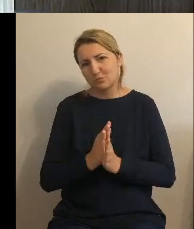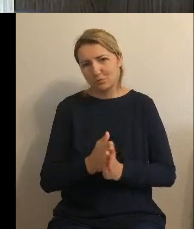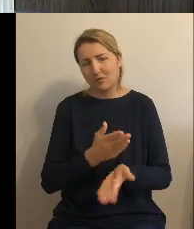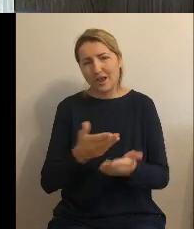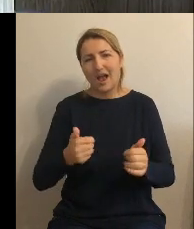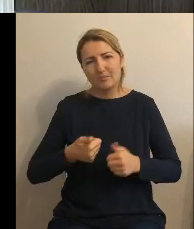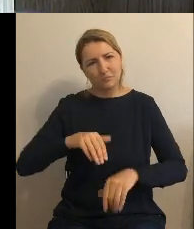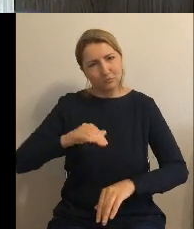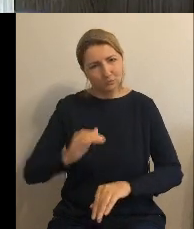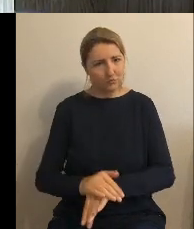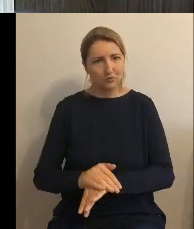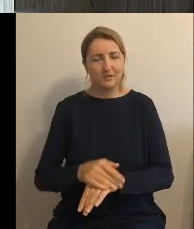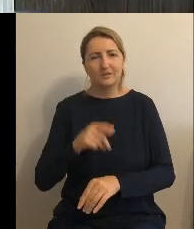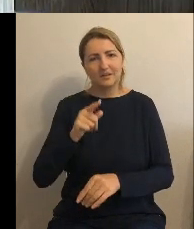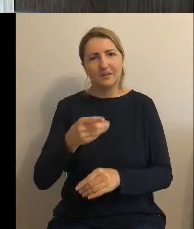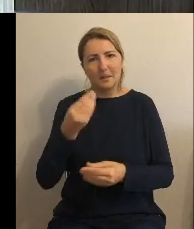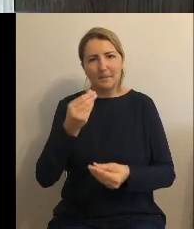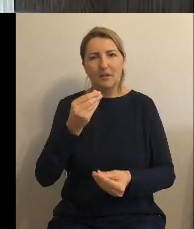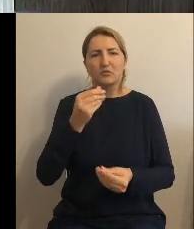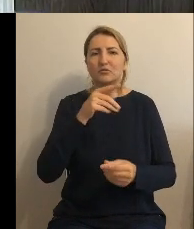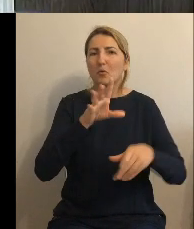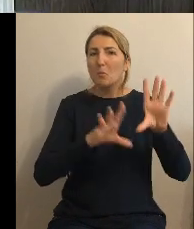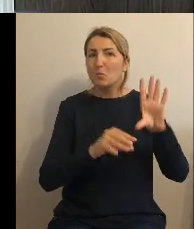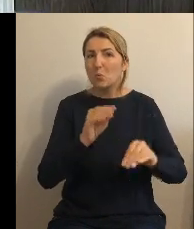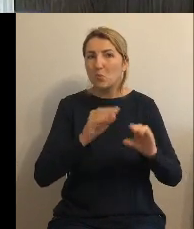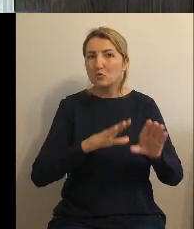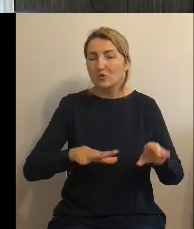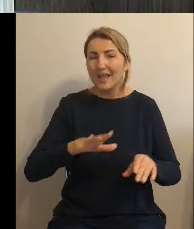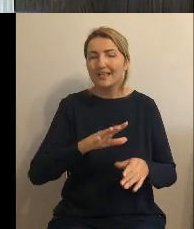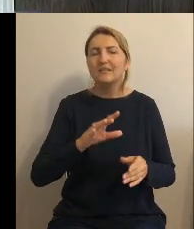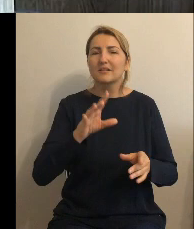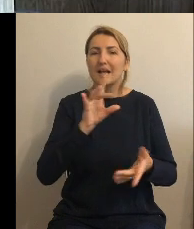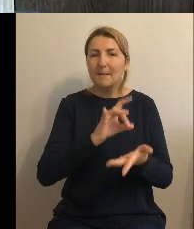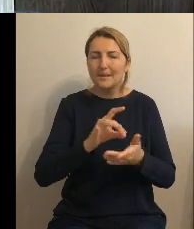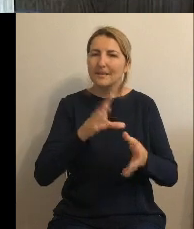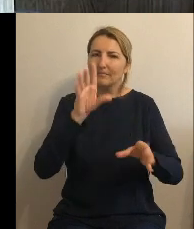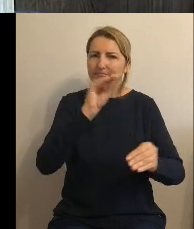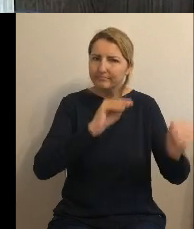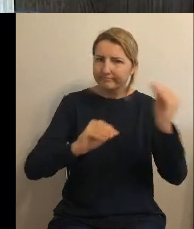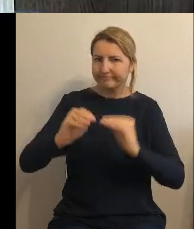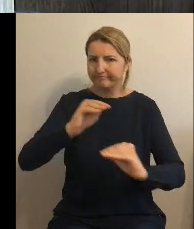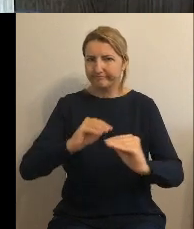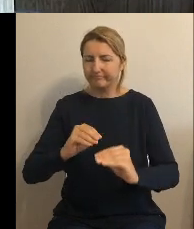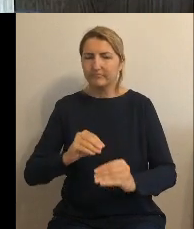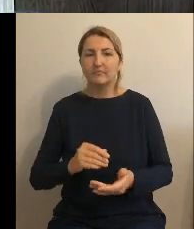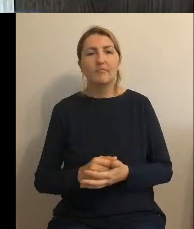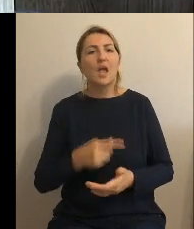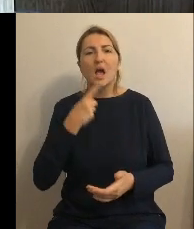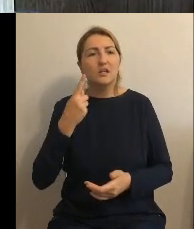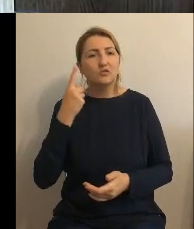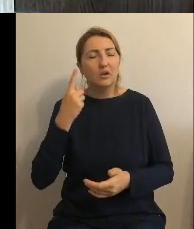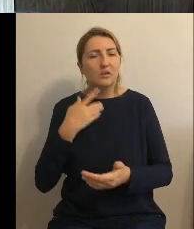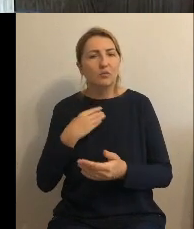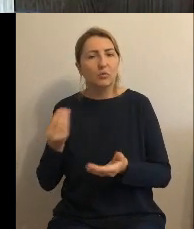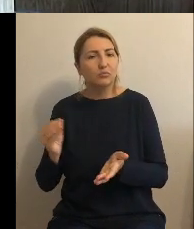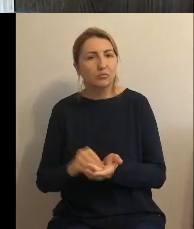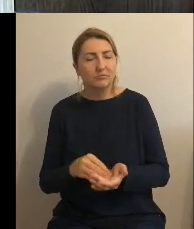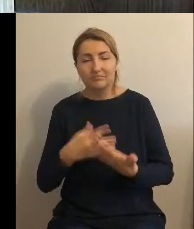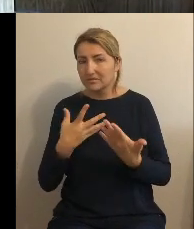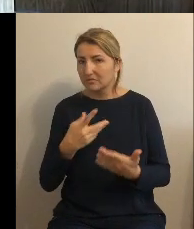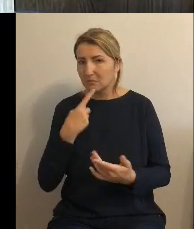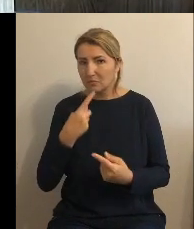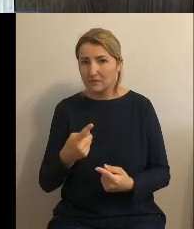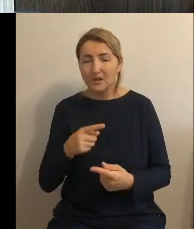przesunąć. Jeżeli mógłbym jeszcze, Panie Przewodniczący, słówko, to chciałbym powiedzieć, że te rzeczy, te projekty,